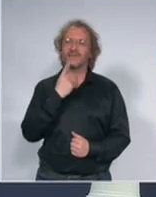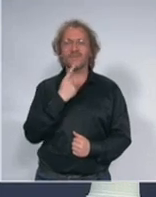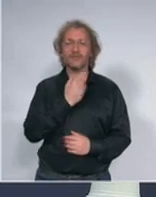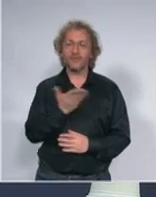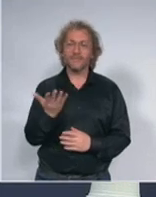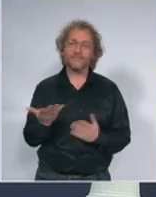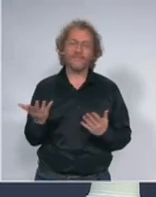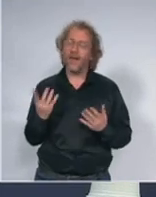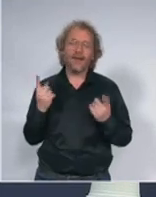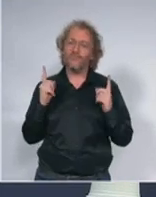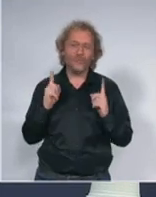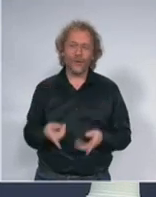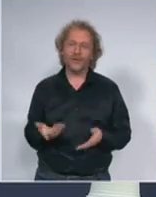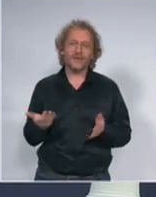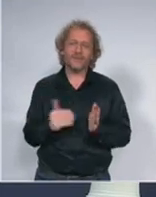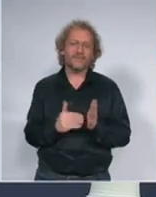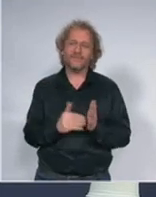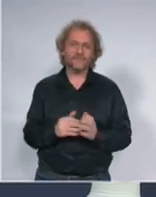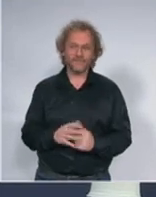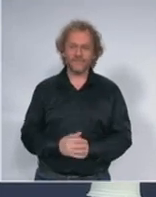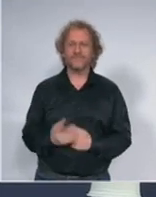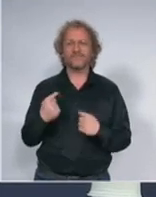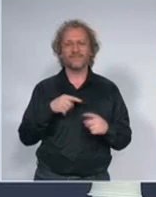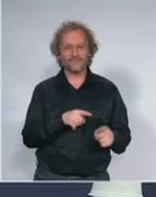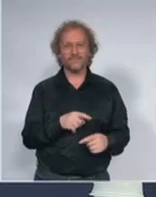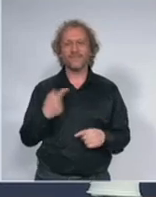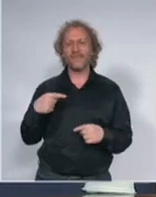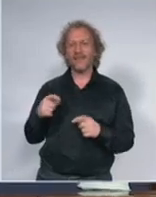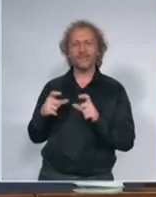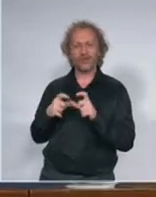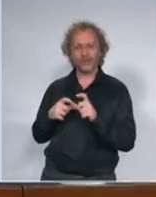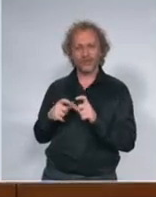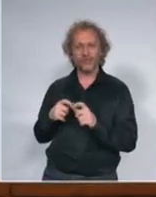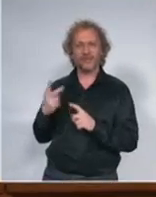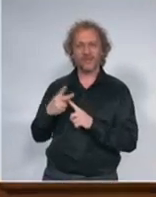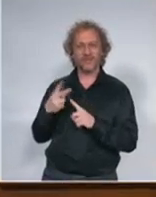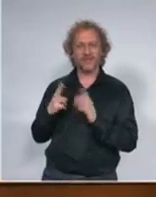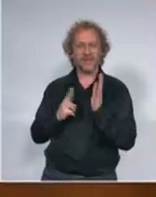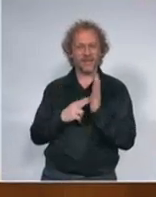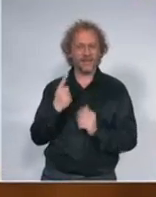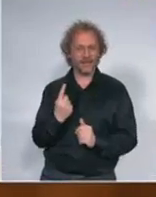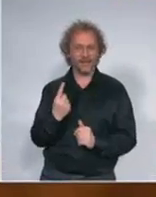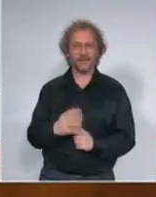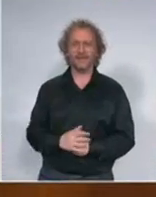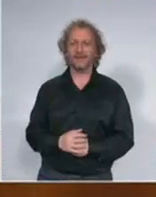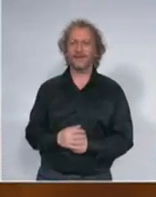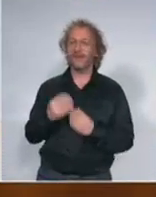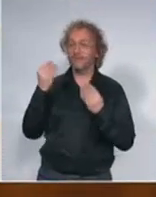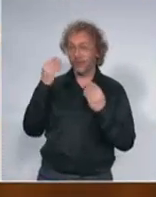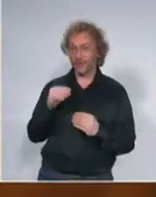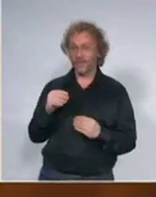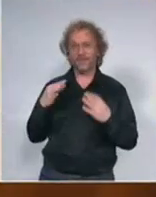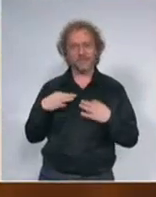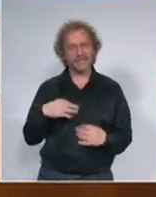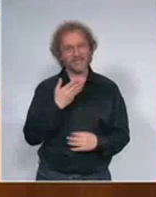Svalite danje Jelena Hvala Jelena Zorić Televizija N1 poštovanje primjerka pitanja iz kojih su